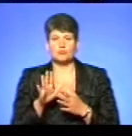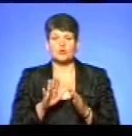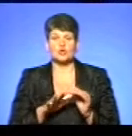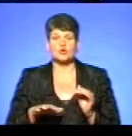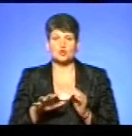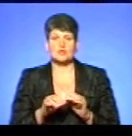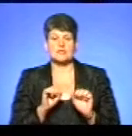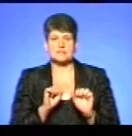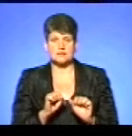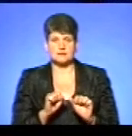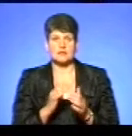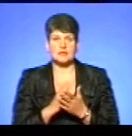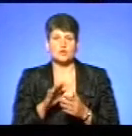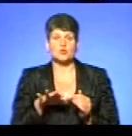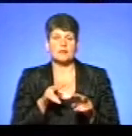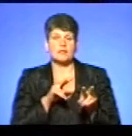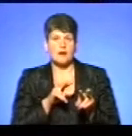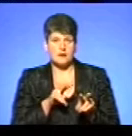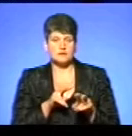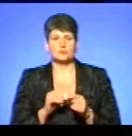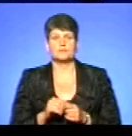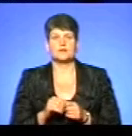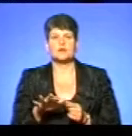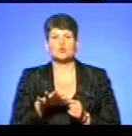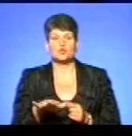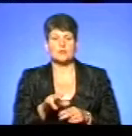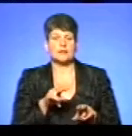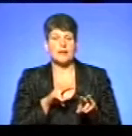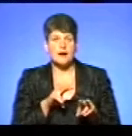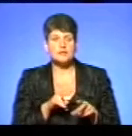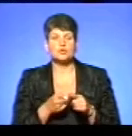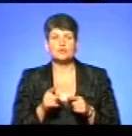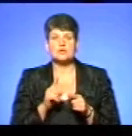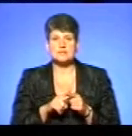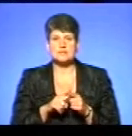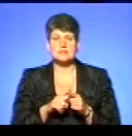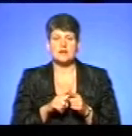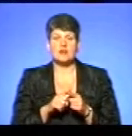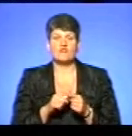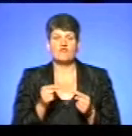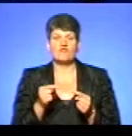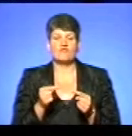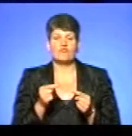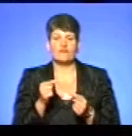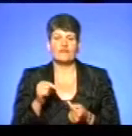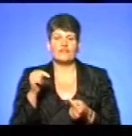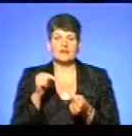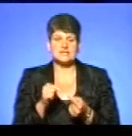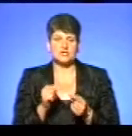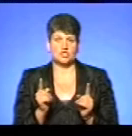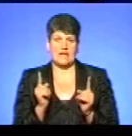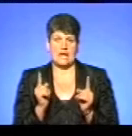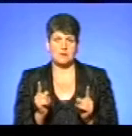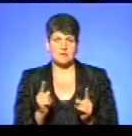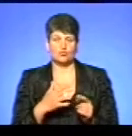свиней не має бути. Є зона нагляду. Зона нагляду, це є, визначить, певний ліміт. В наших всіх випадках було,